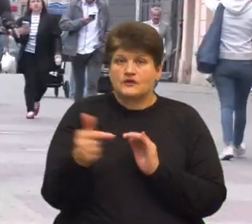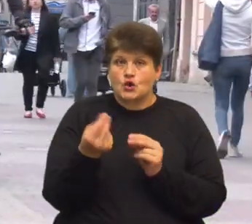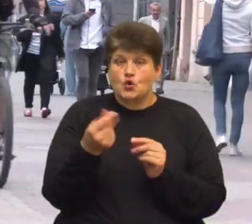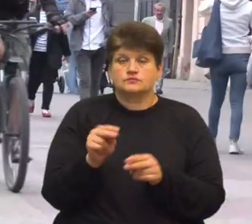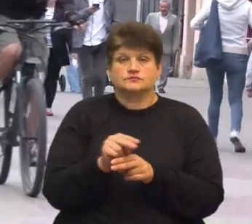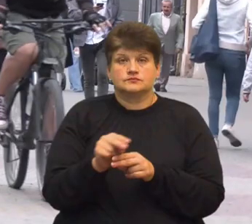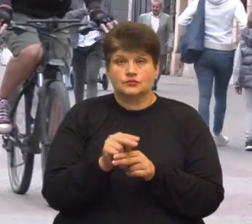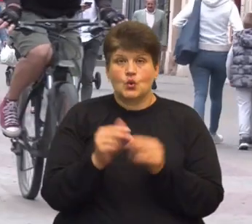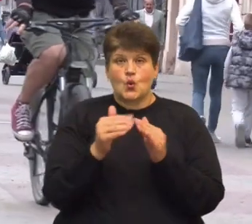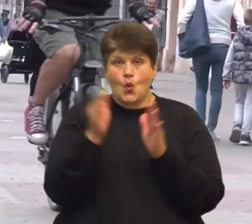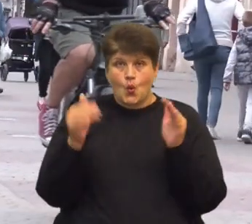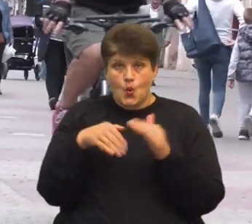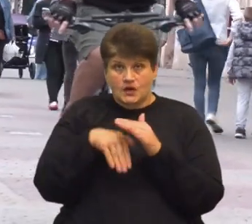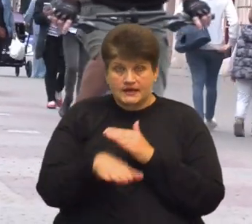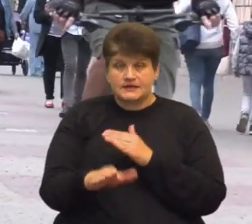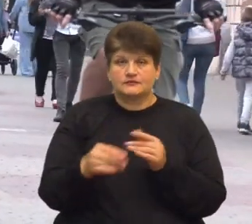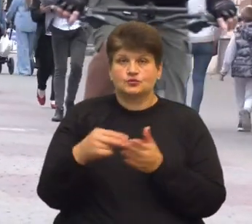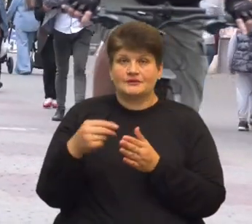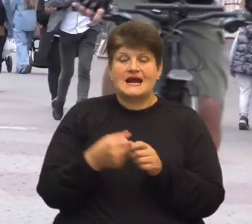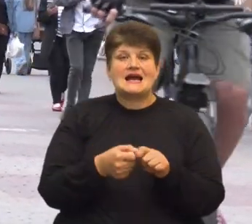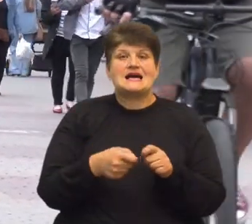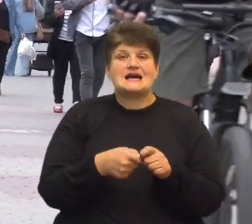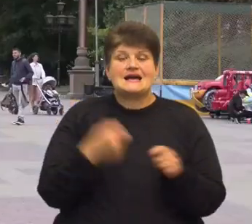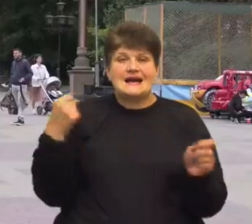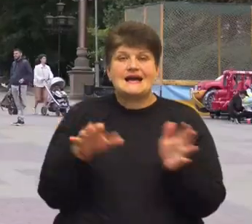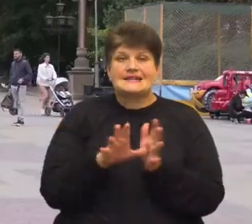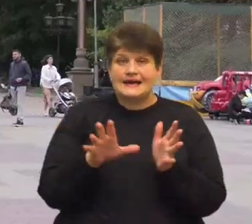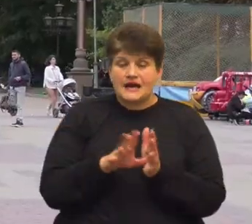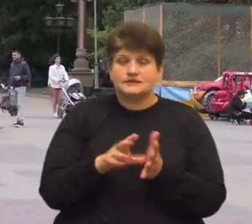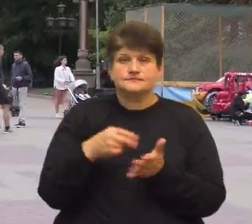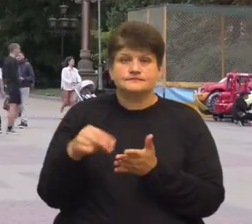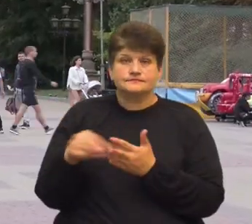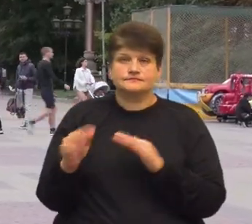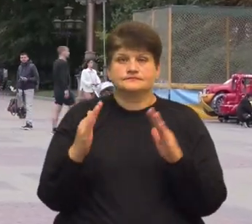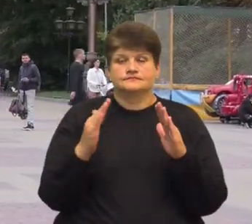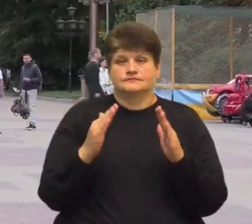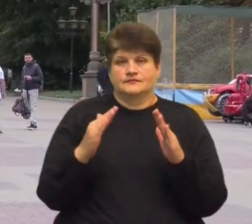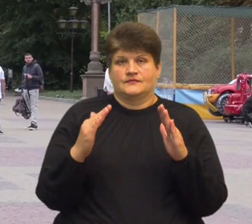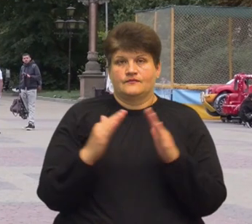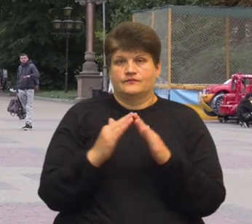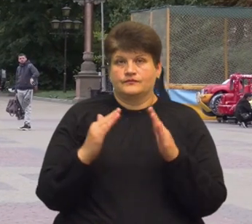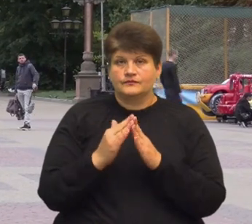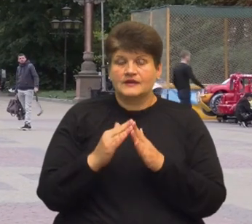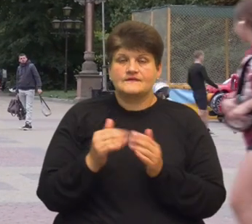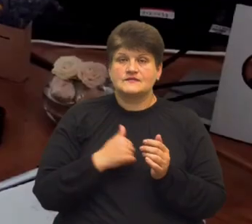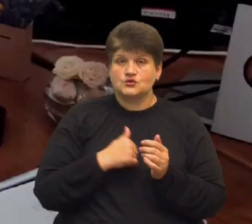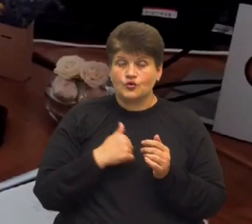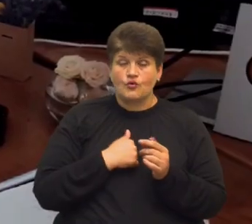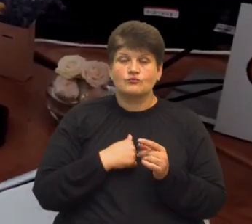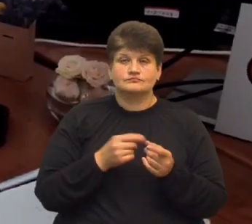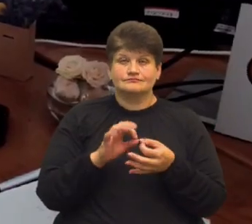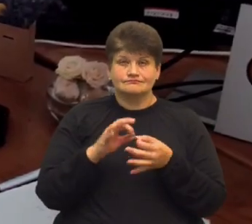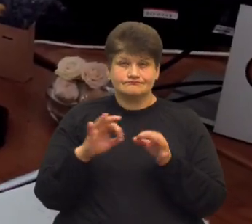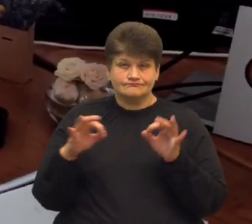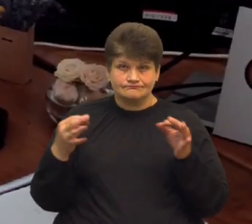ремонт укриттів, придбання генераторів та житла військовим. Щоб отримати більш детальну інформацію про видатки з міського бюджету, ми